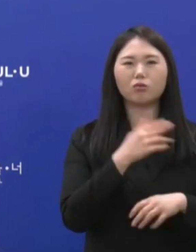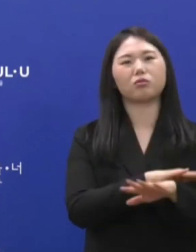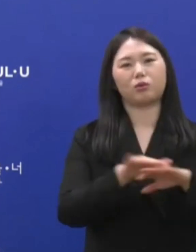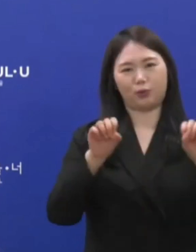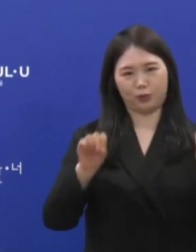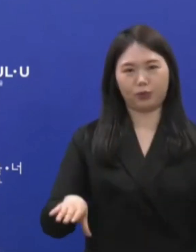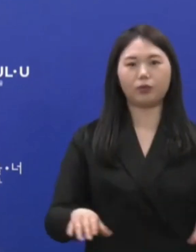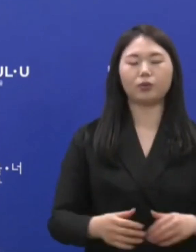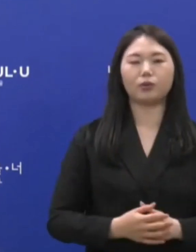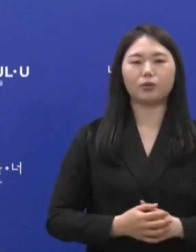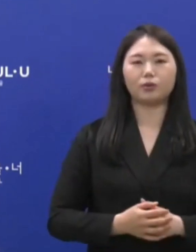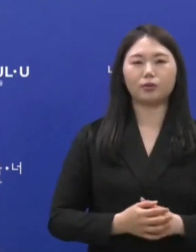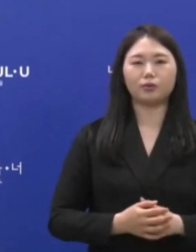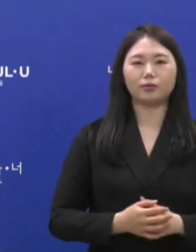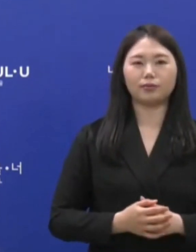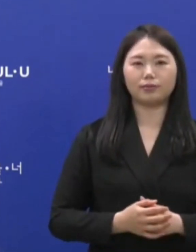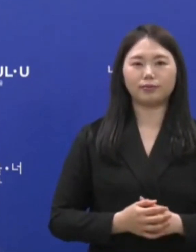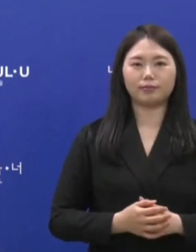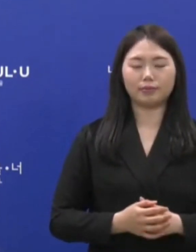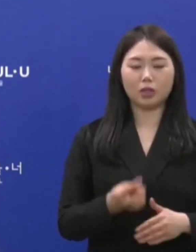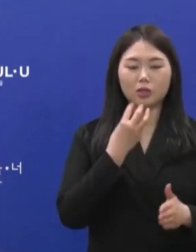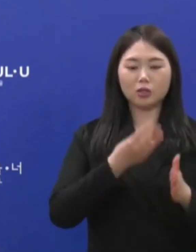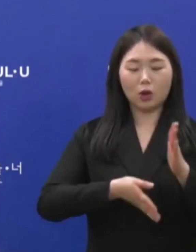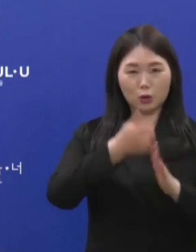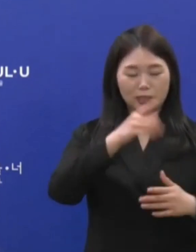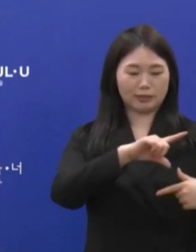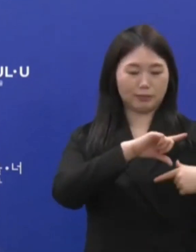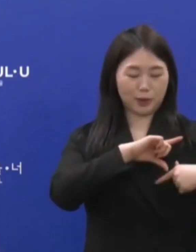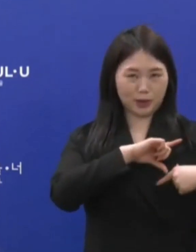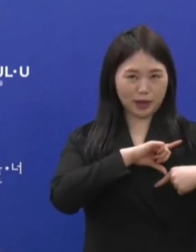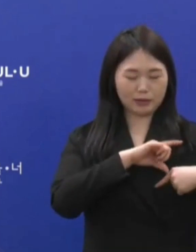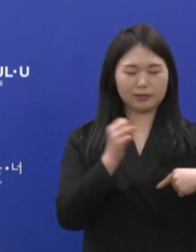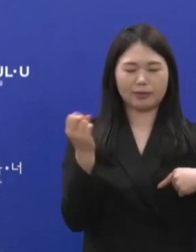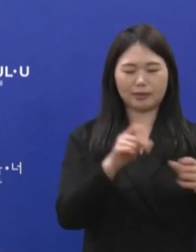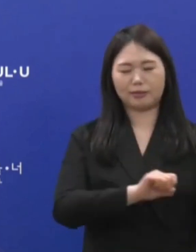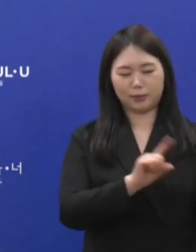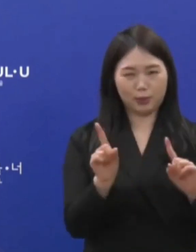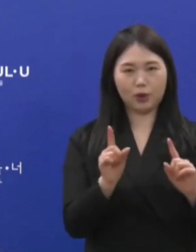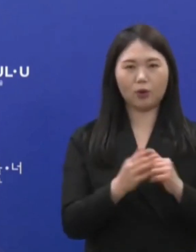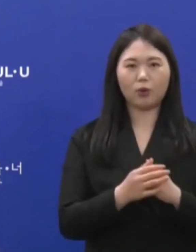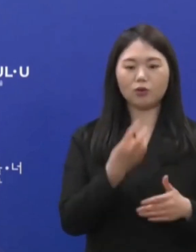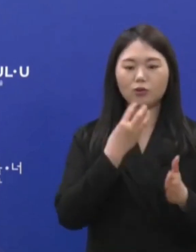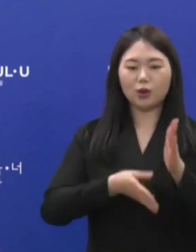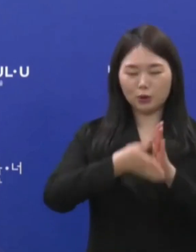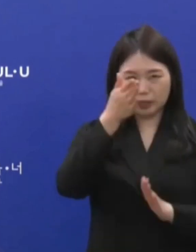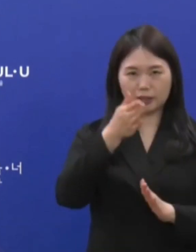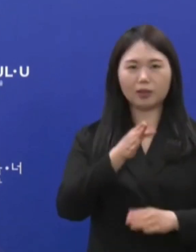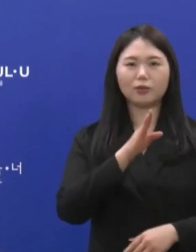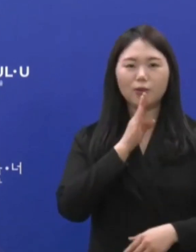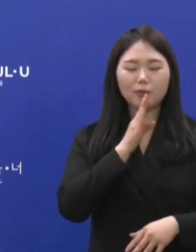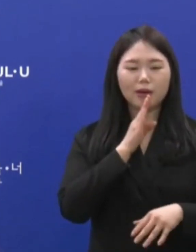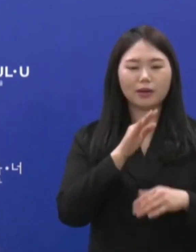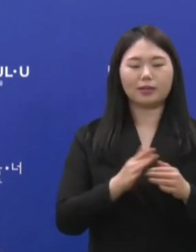것입니다. 실추한 우리 서울시의 명예를 회복하고 서울시가 진정으로 서울시민을 위한 조직으로